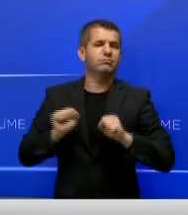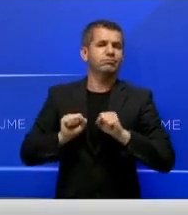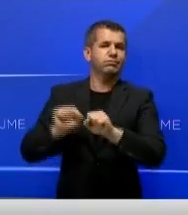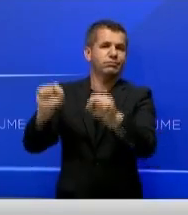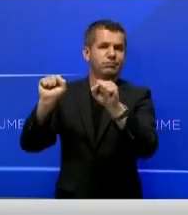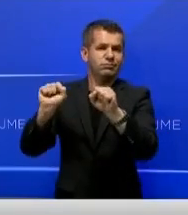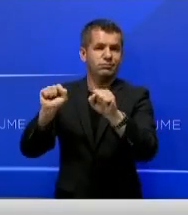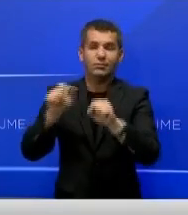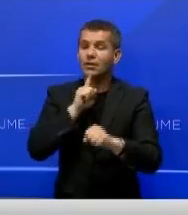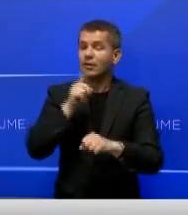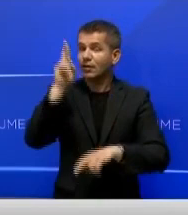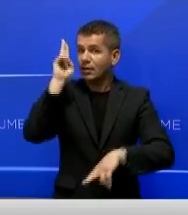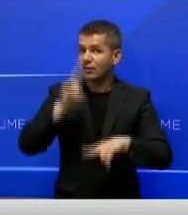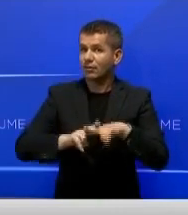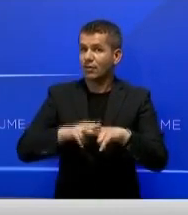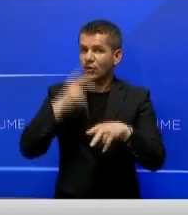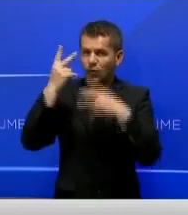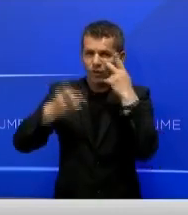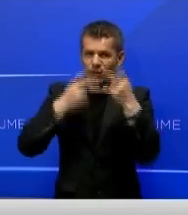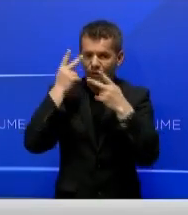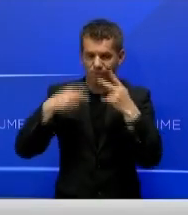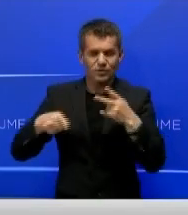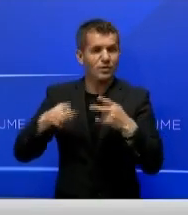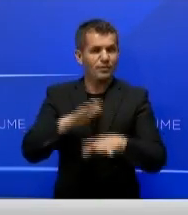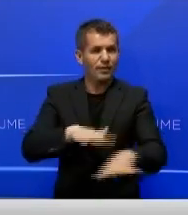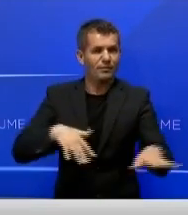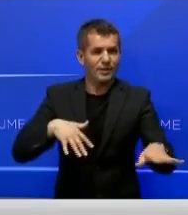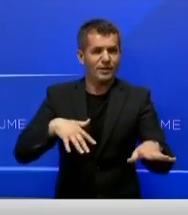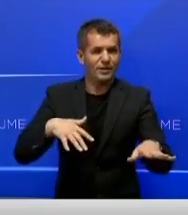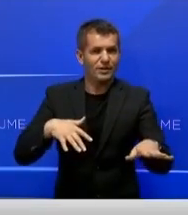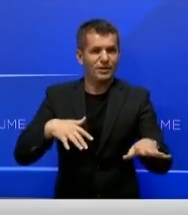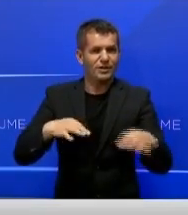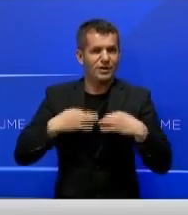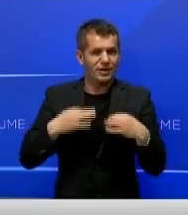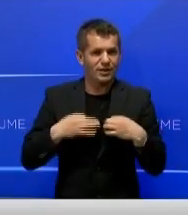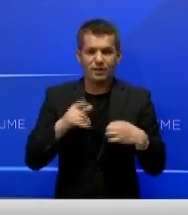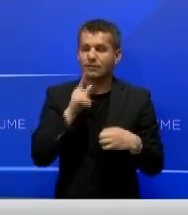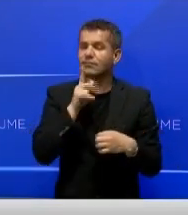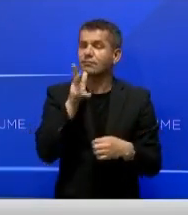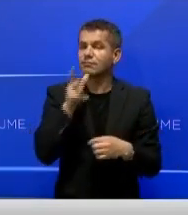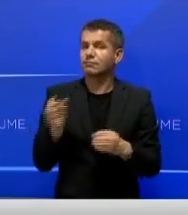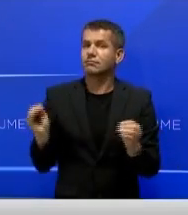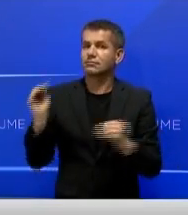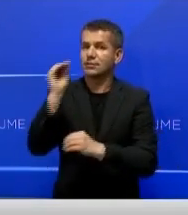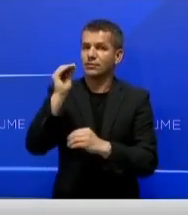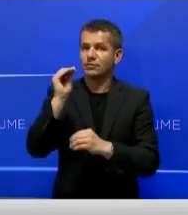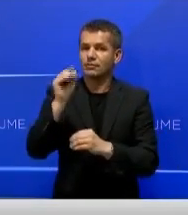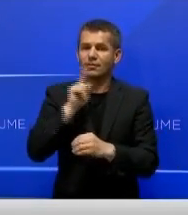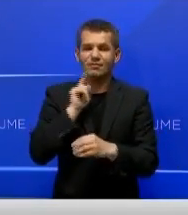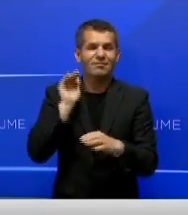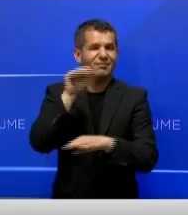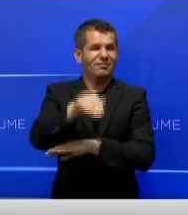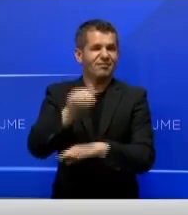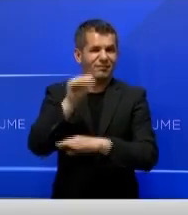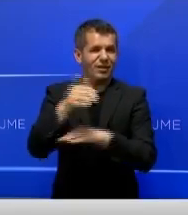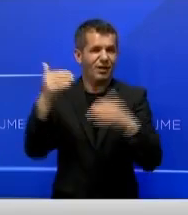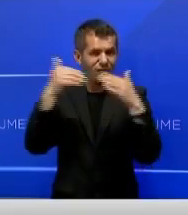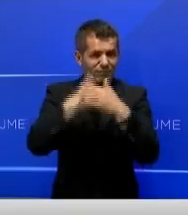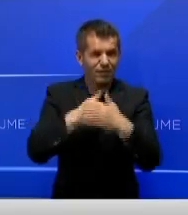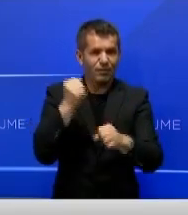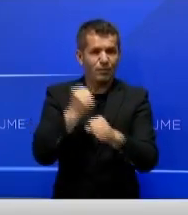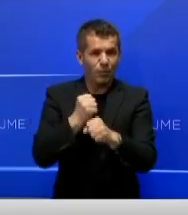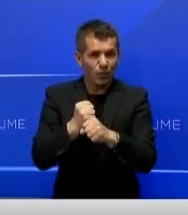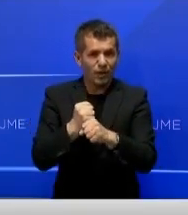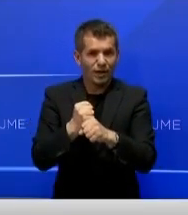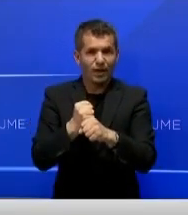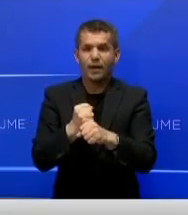miratuar në Komisionin Parlamentarë për shkëndetësi për rritje të pagesës sëndrimeve të natës për infermjerë, ndërsa me 6